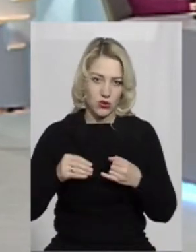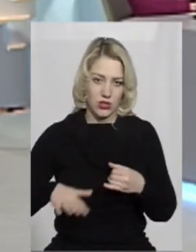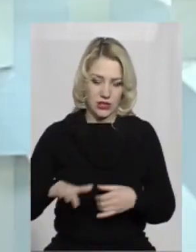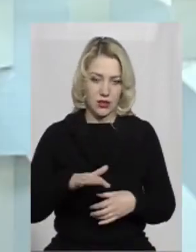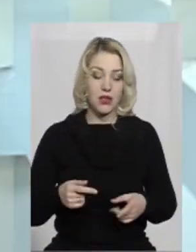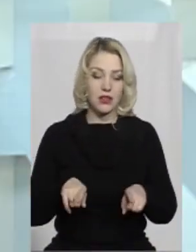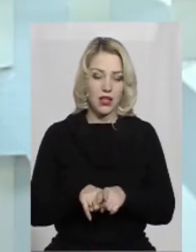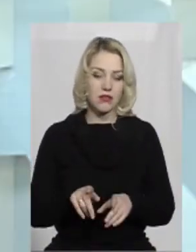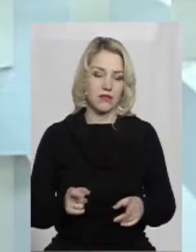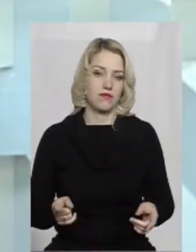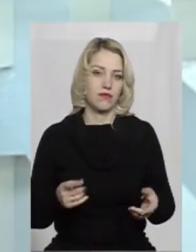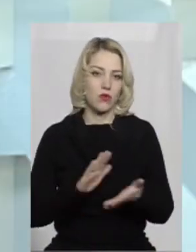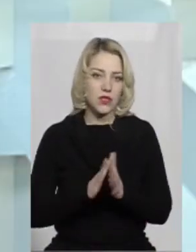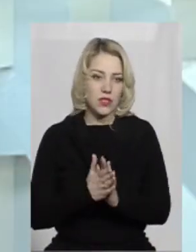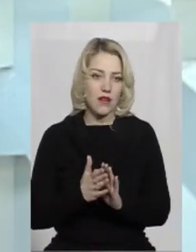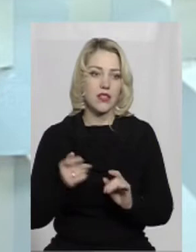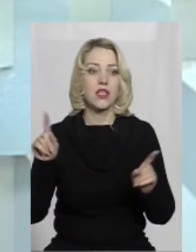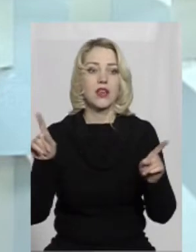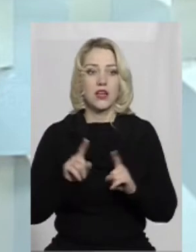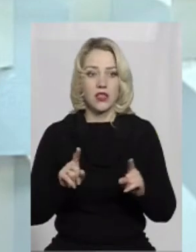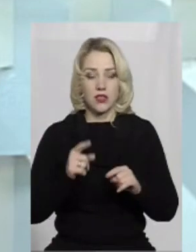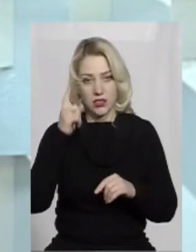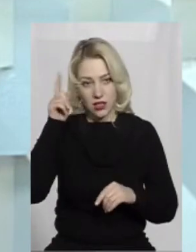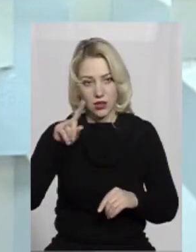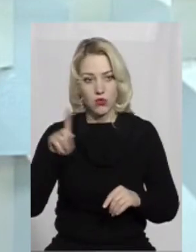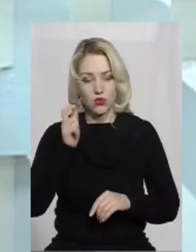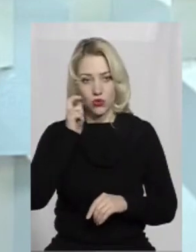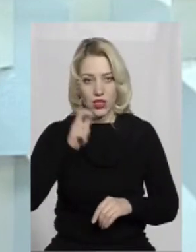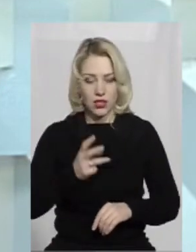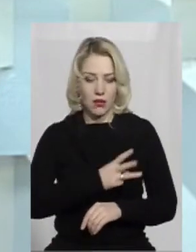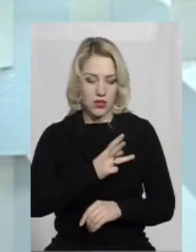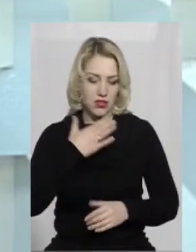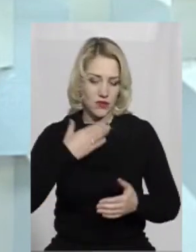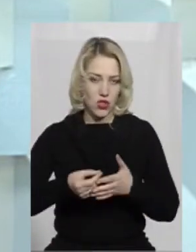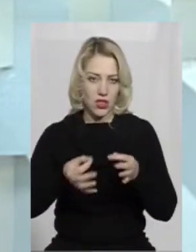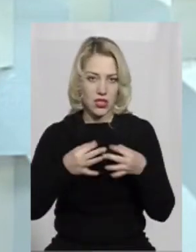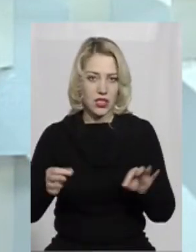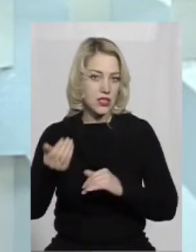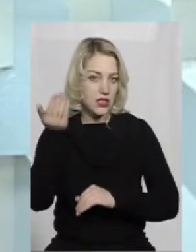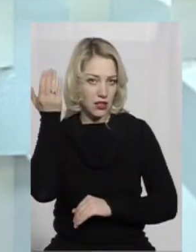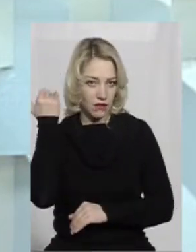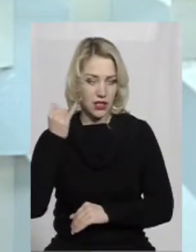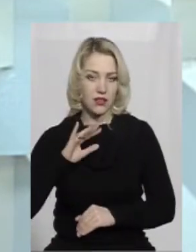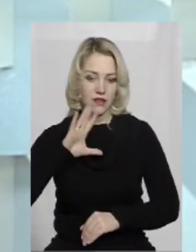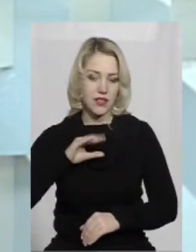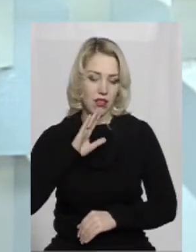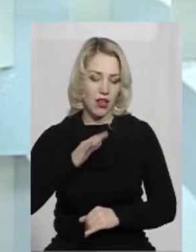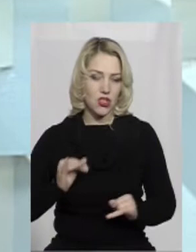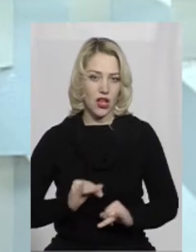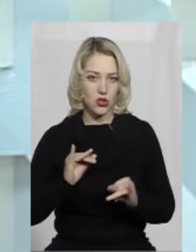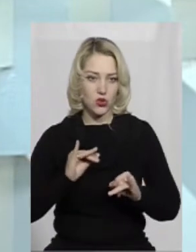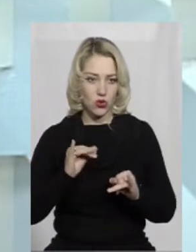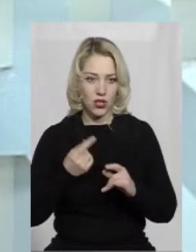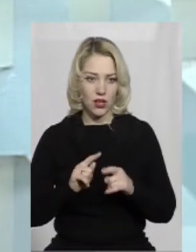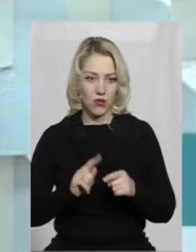Україна, знаємо, що бажала своєї незалежності здавна і вся наша історія,